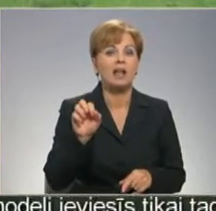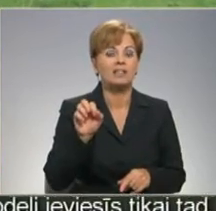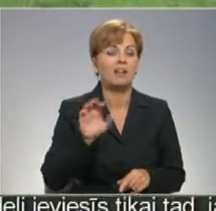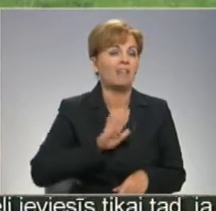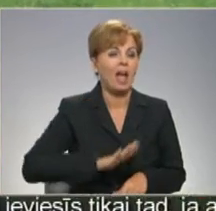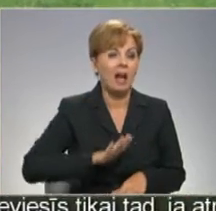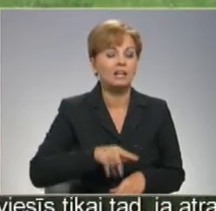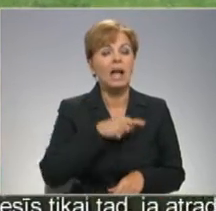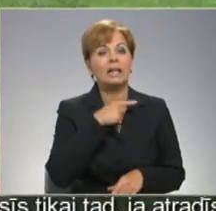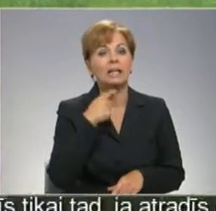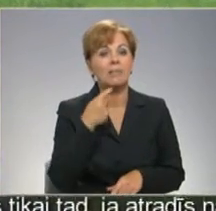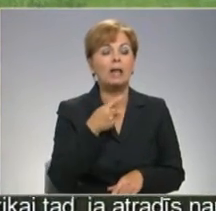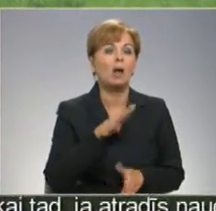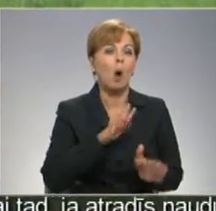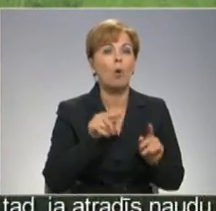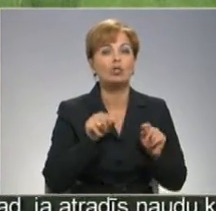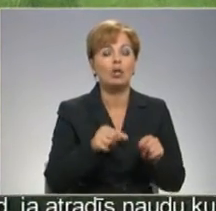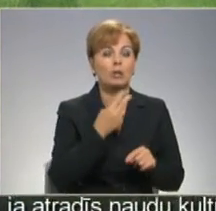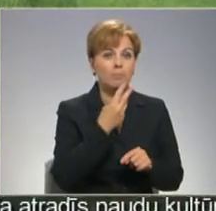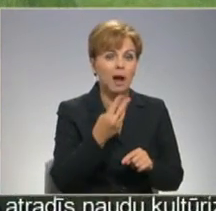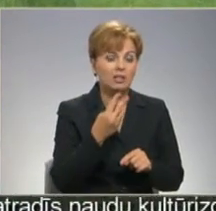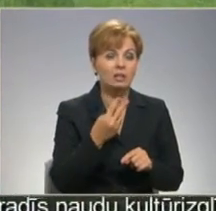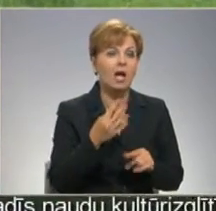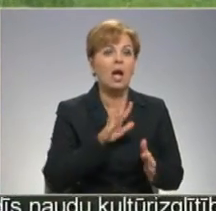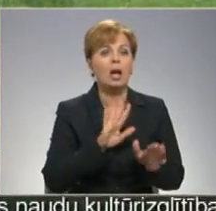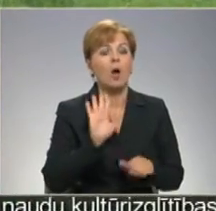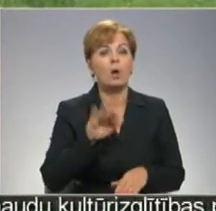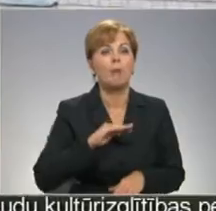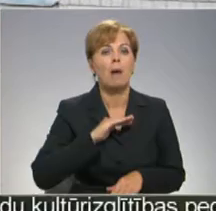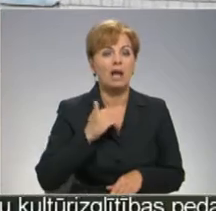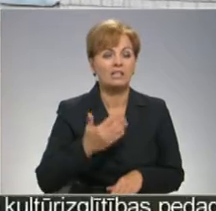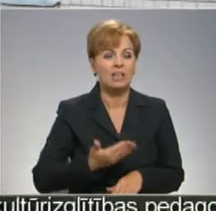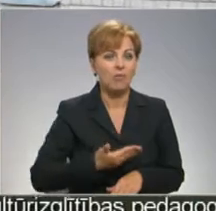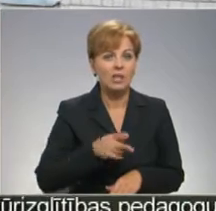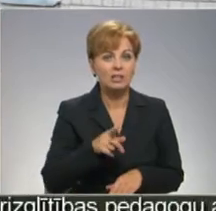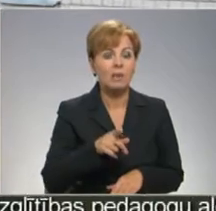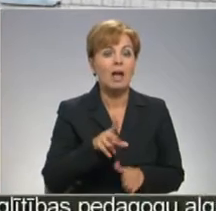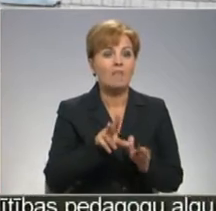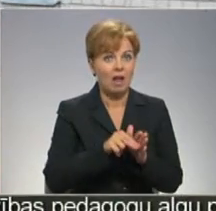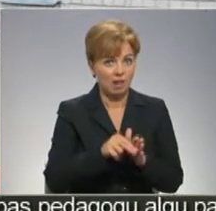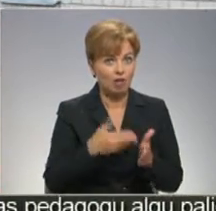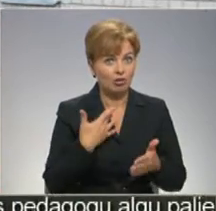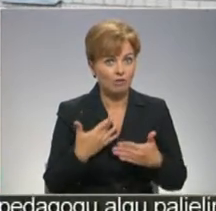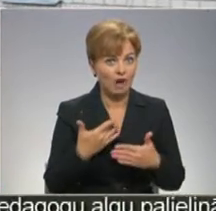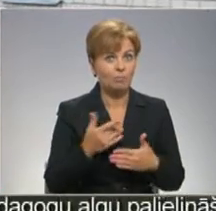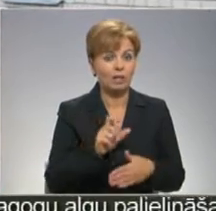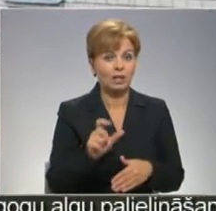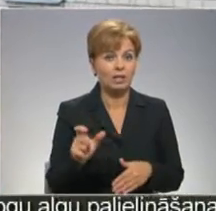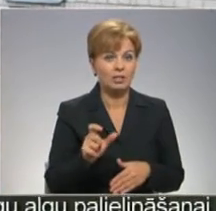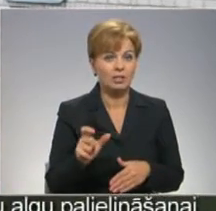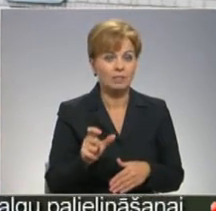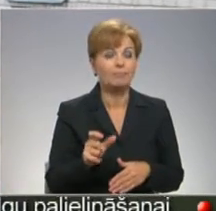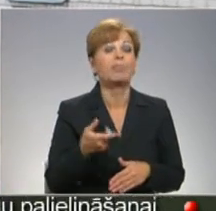Gribētos jau šeit kaut ko paskatīties, bet nekas, kaut kā pārdzīvosim. Laikam vēlēšanas drīz būs, jā.